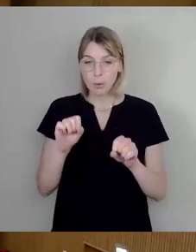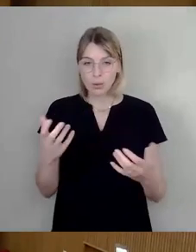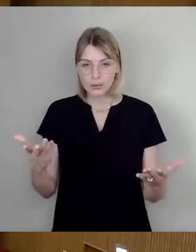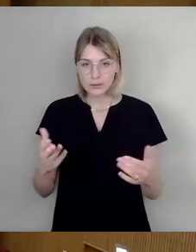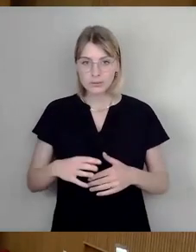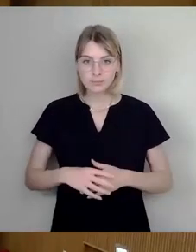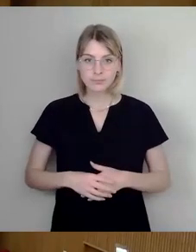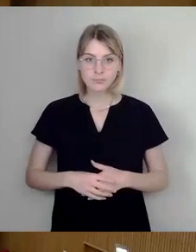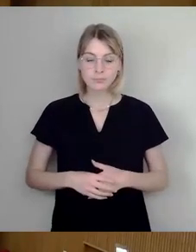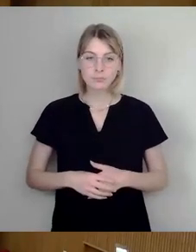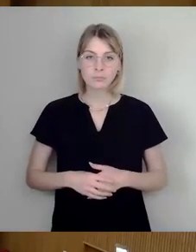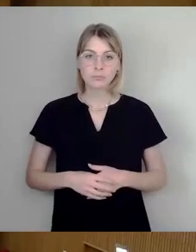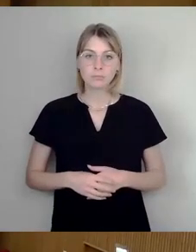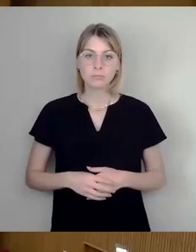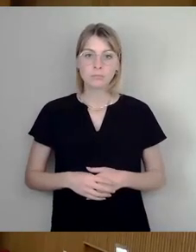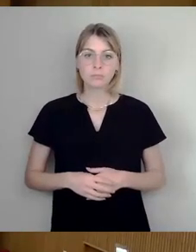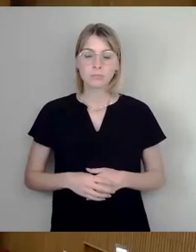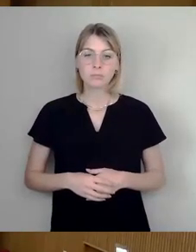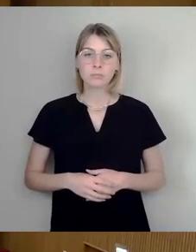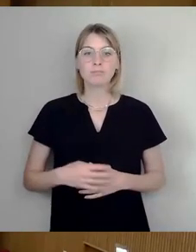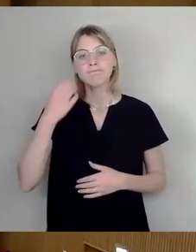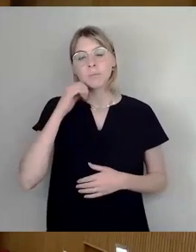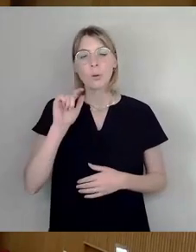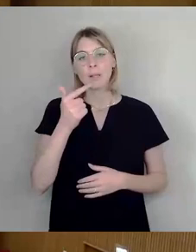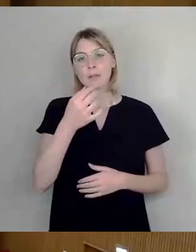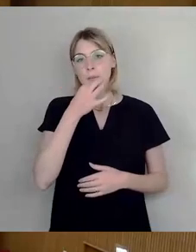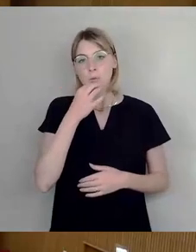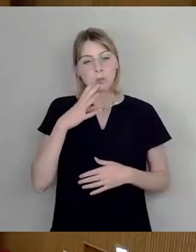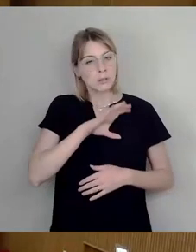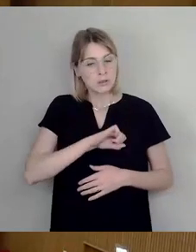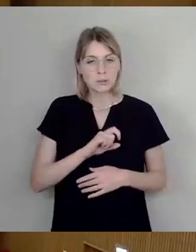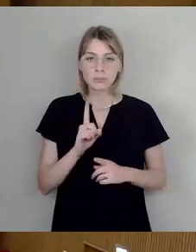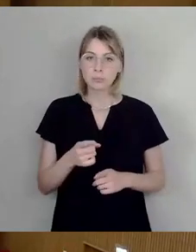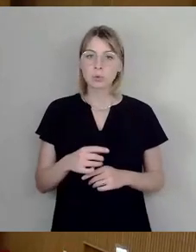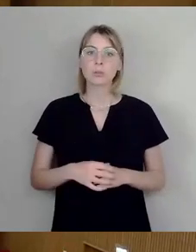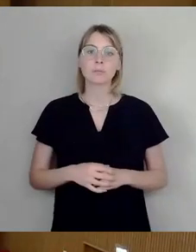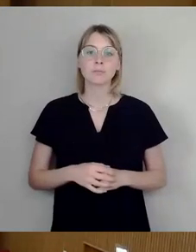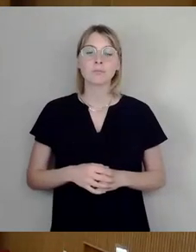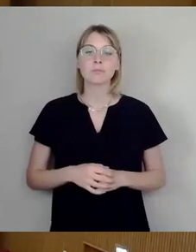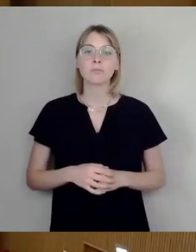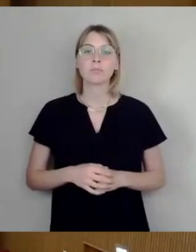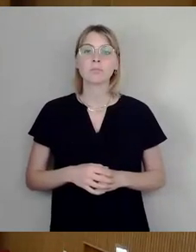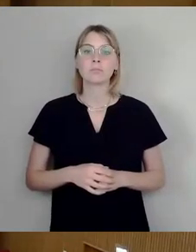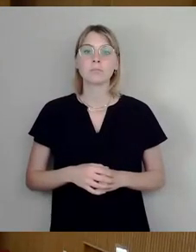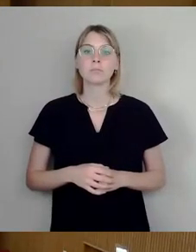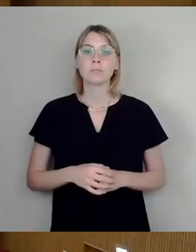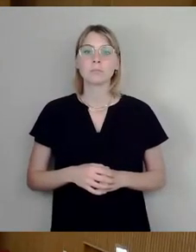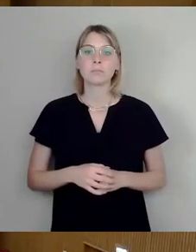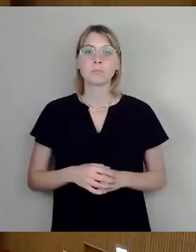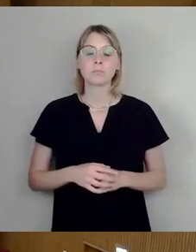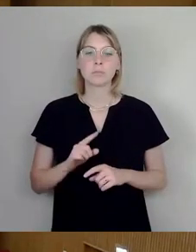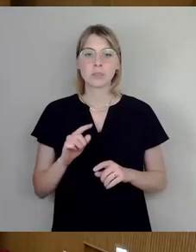So, noch mal zwei Minuten, dann sind wir vielleicht aushalten. lieber Martin, dann, ja, auch sehr engagierte Rede, allerdings die FDP wird sich tatsächlich nicht